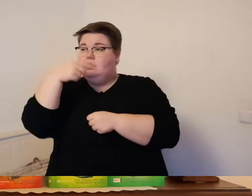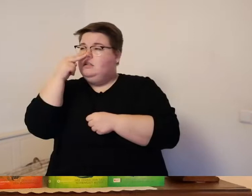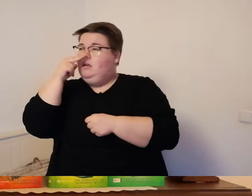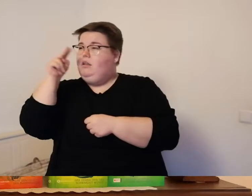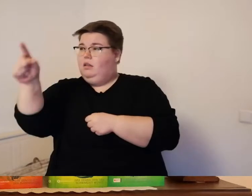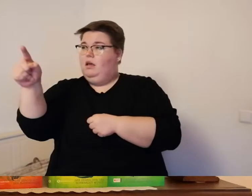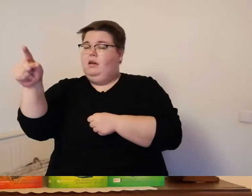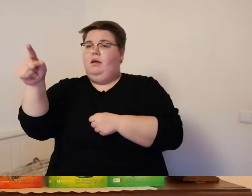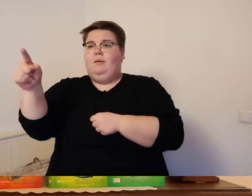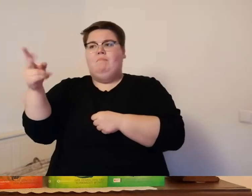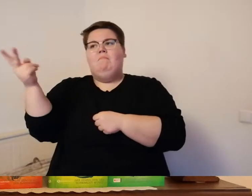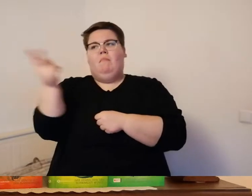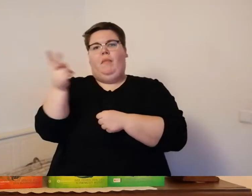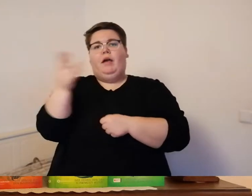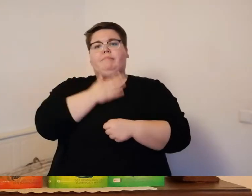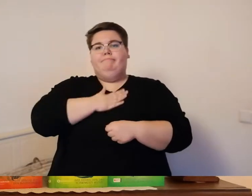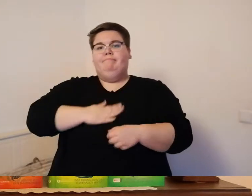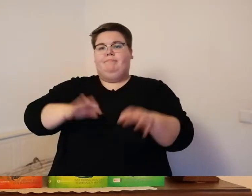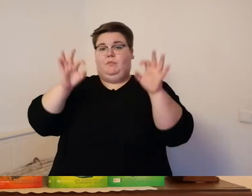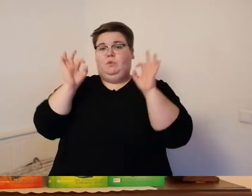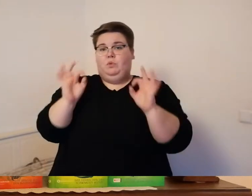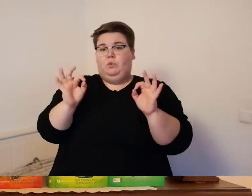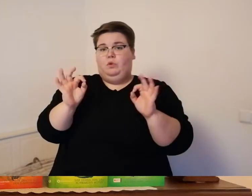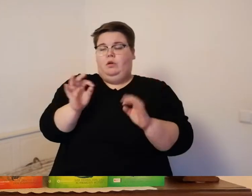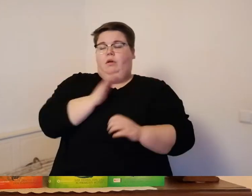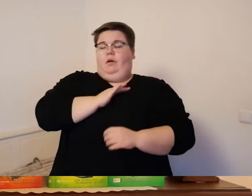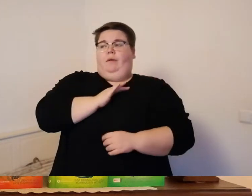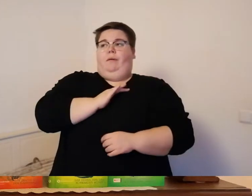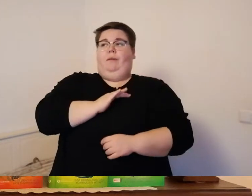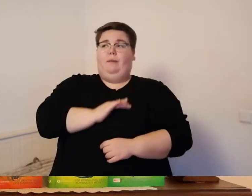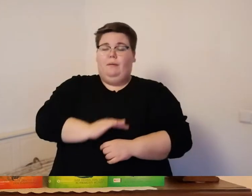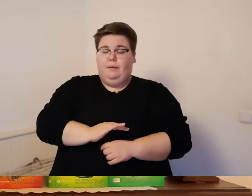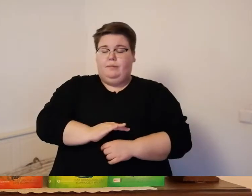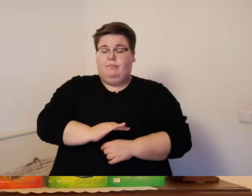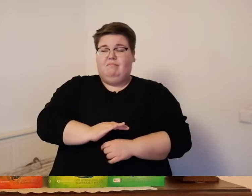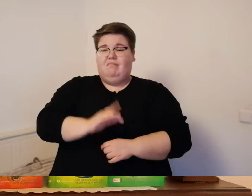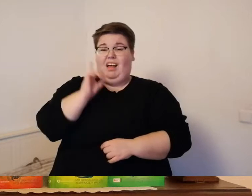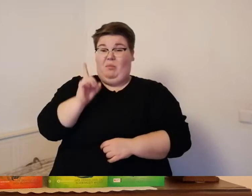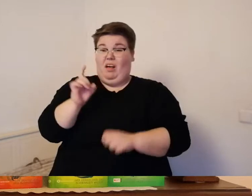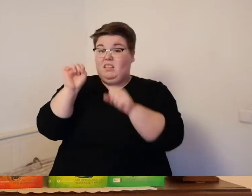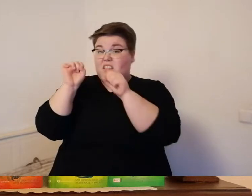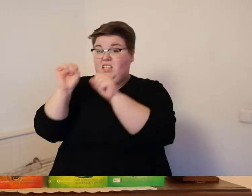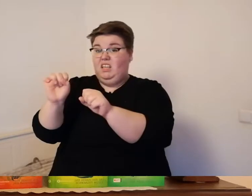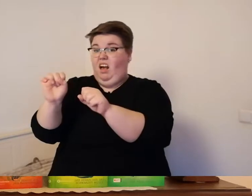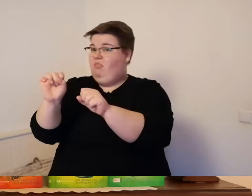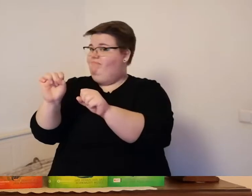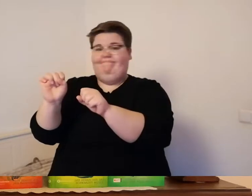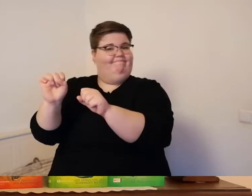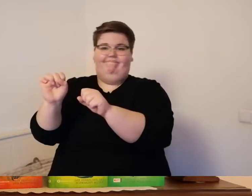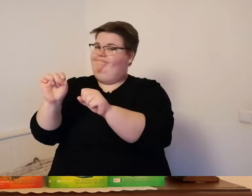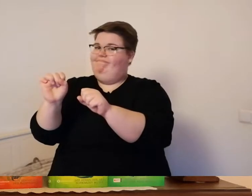schienen es gut zu gehen was eric sehr erleichterte aber sie waren noch nicht in sicherheit solange die bestie nicht besiegt war